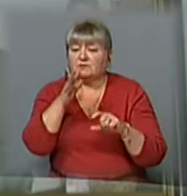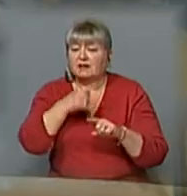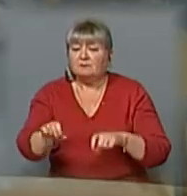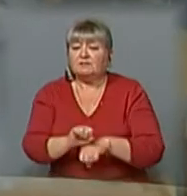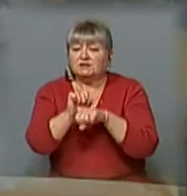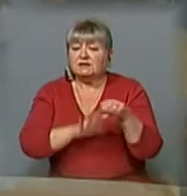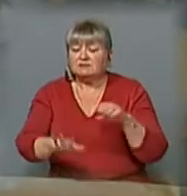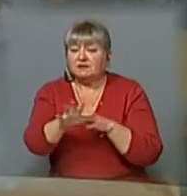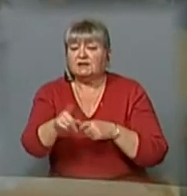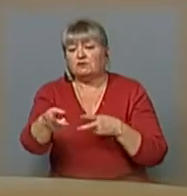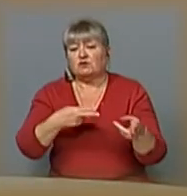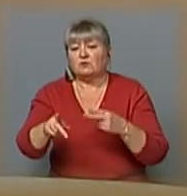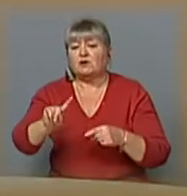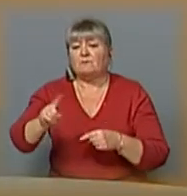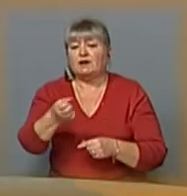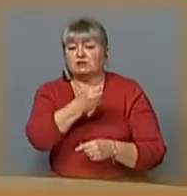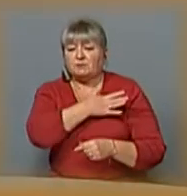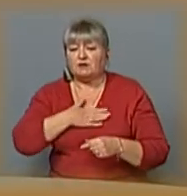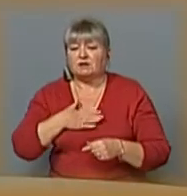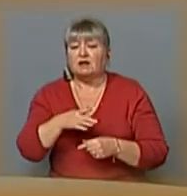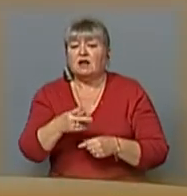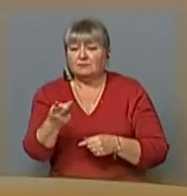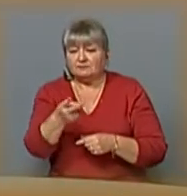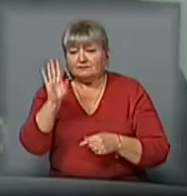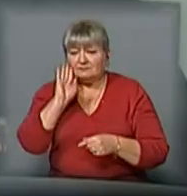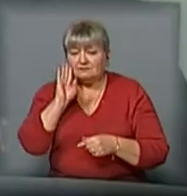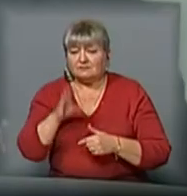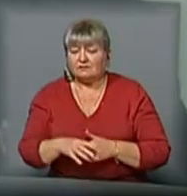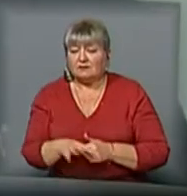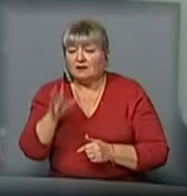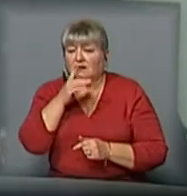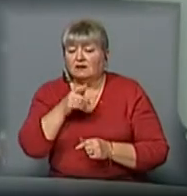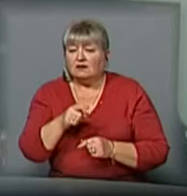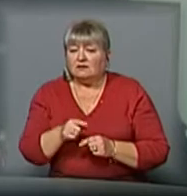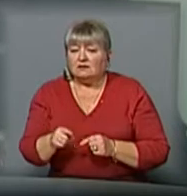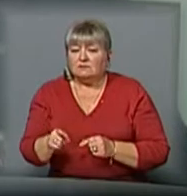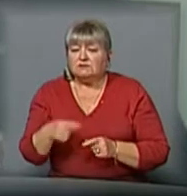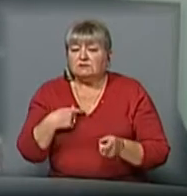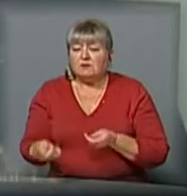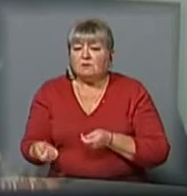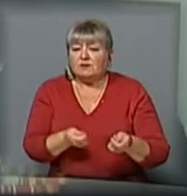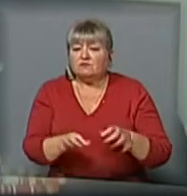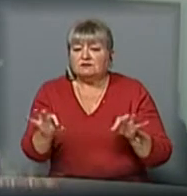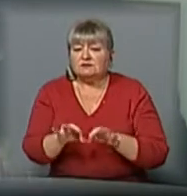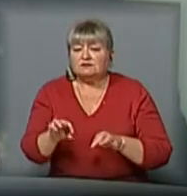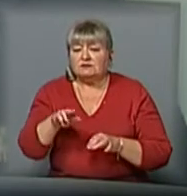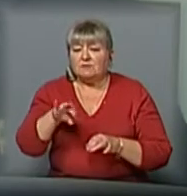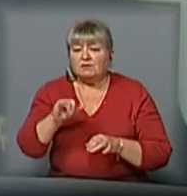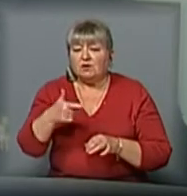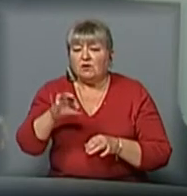він оперував і перших поранених – Сергія Нігуяна та Михайла Жізневського. Під час одного того штруму надранок заносять Мігаяна.